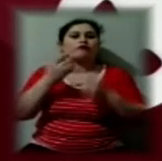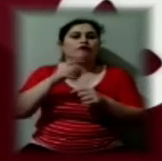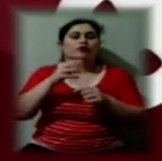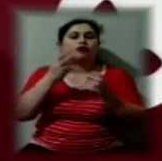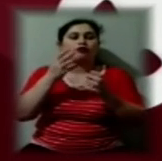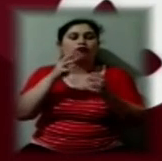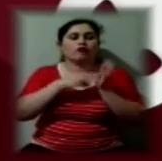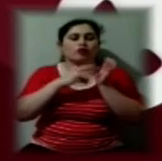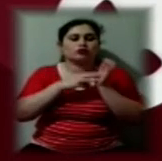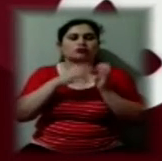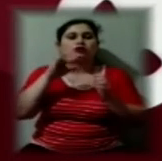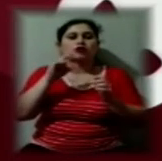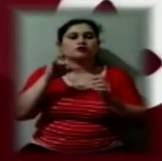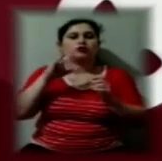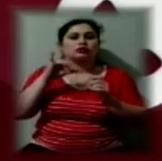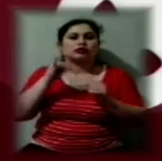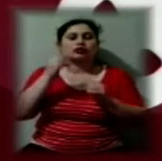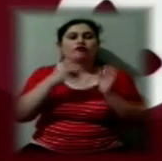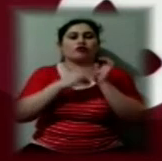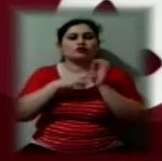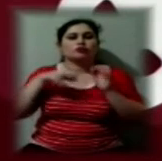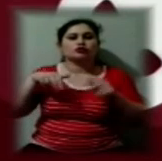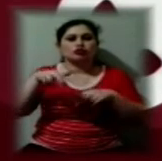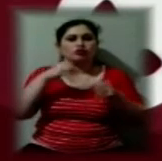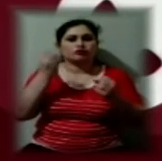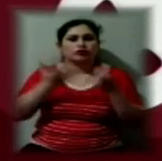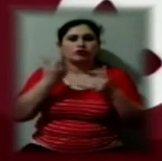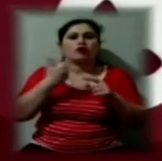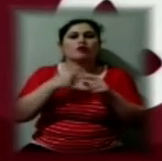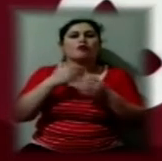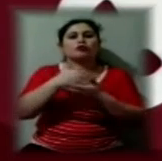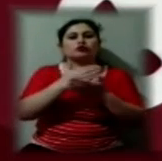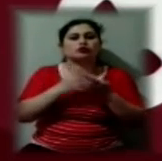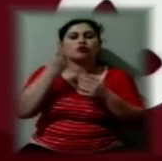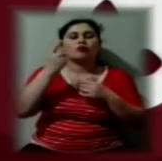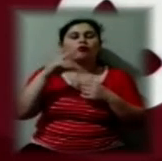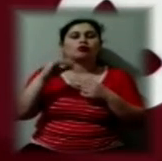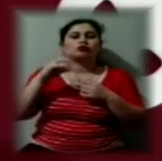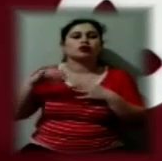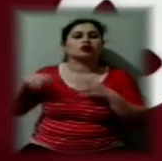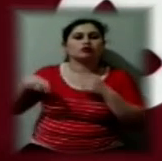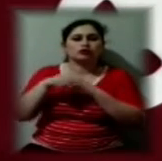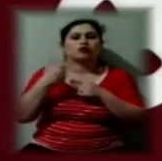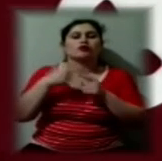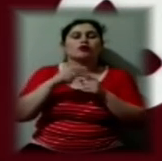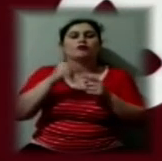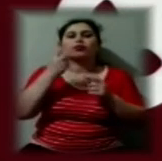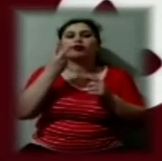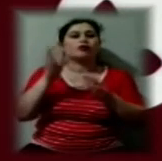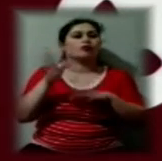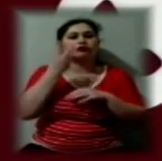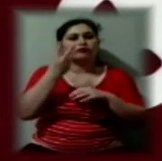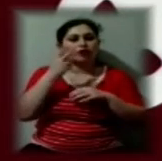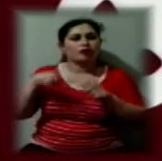8 транспортних і 8 пішохідних. Йде облаштування ще однієї дорожньої полоси. Замість двох полос, як там було на